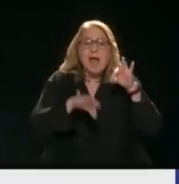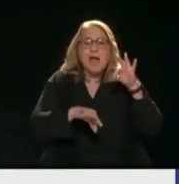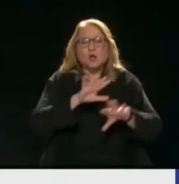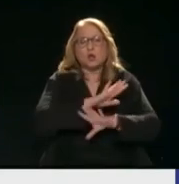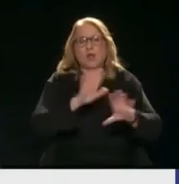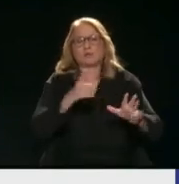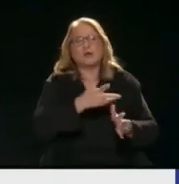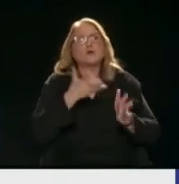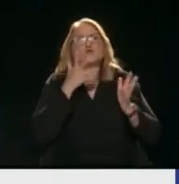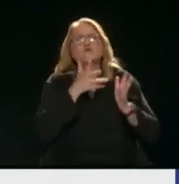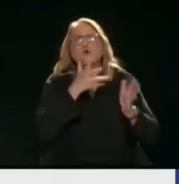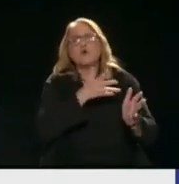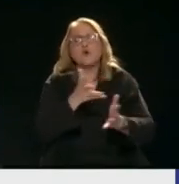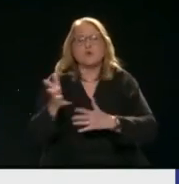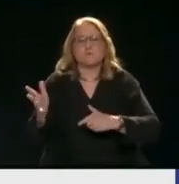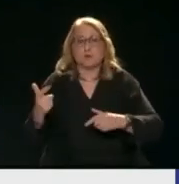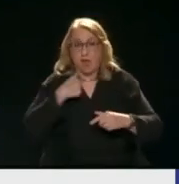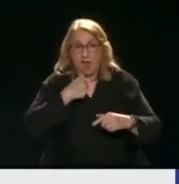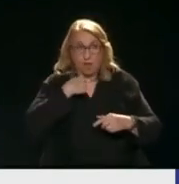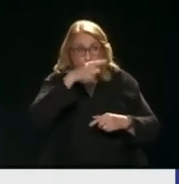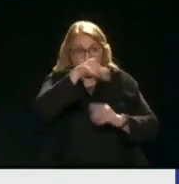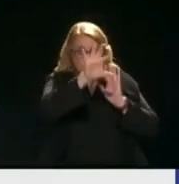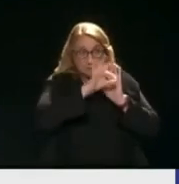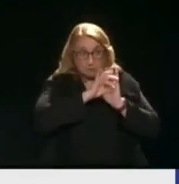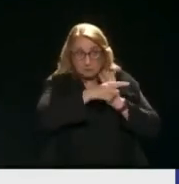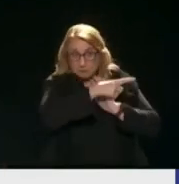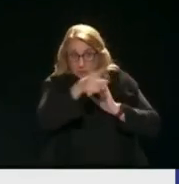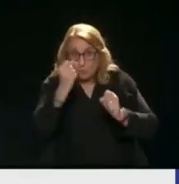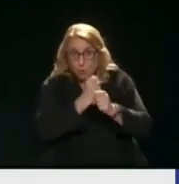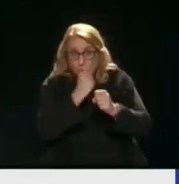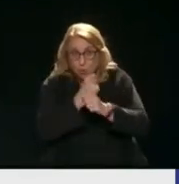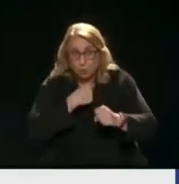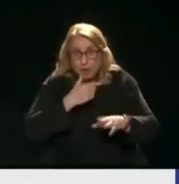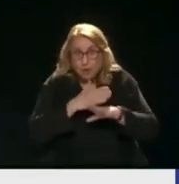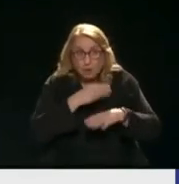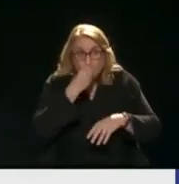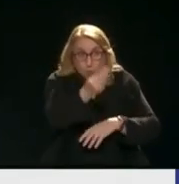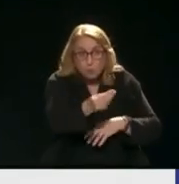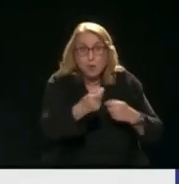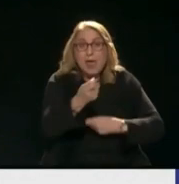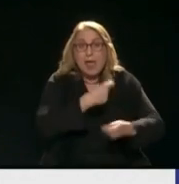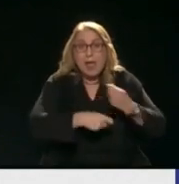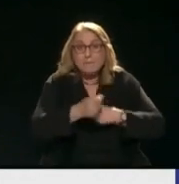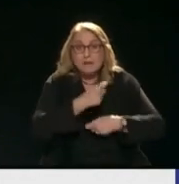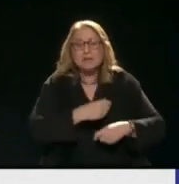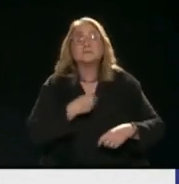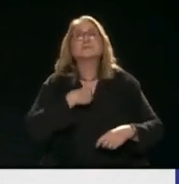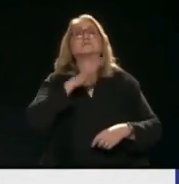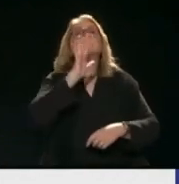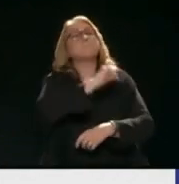έπρετες για δουλειά ποτέ Βάζω στίχημα μαζί τους Να τους δώσουν μια μικρή επιχείρηση να διαχειριστούν